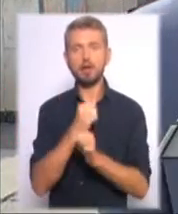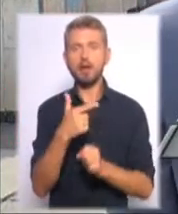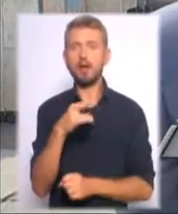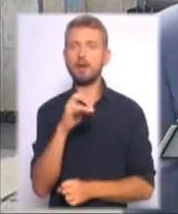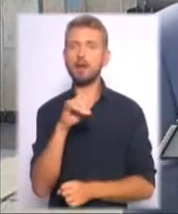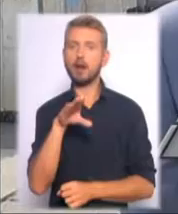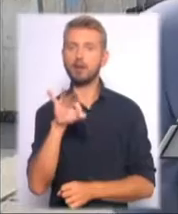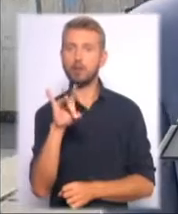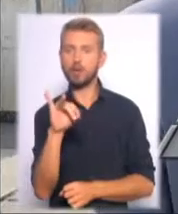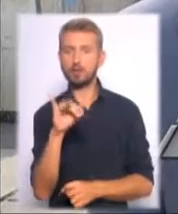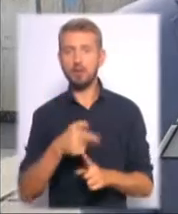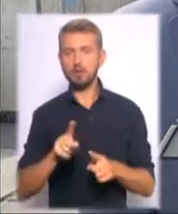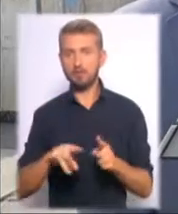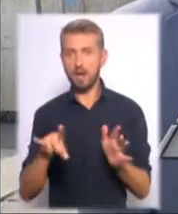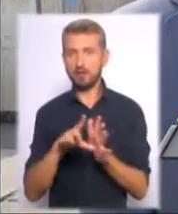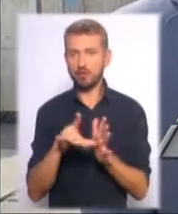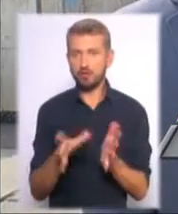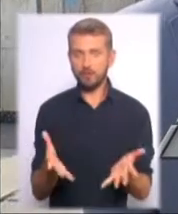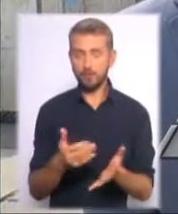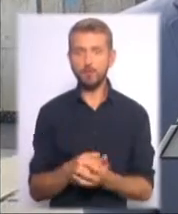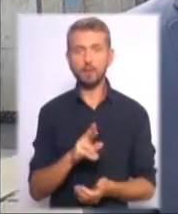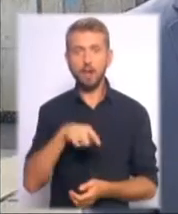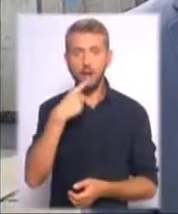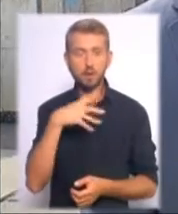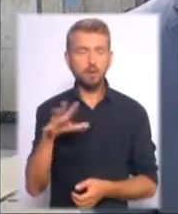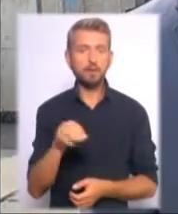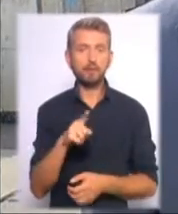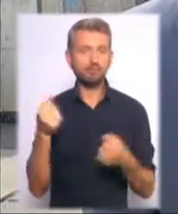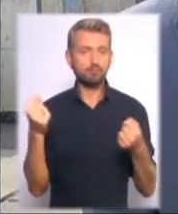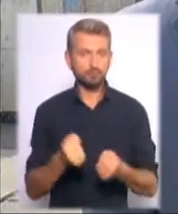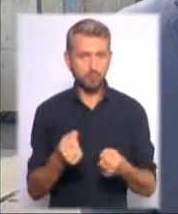електричество. Тому, як кажуть, все, що необхідно.